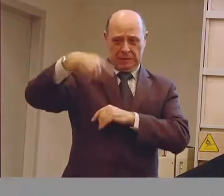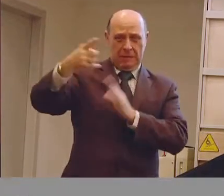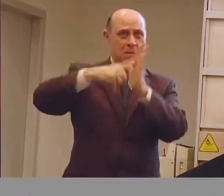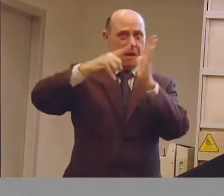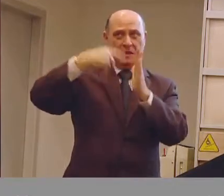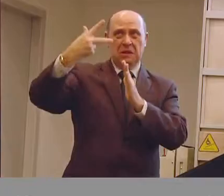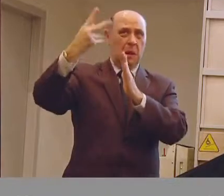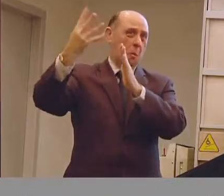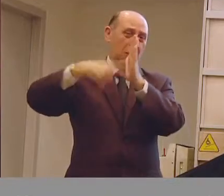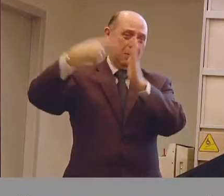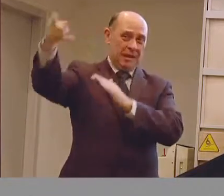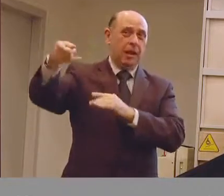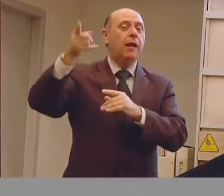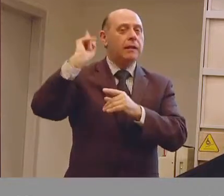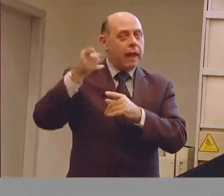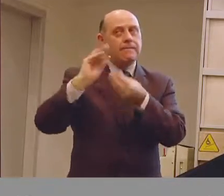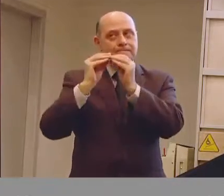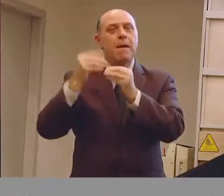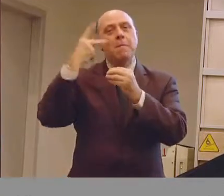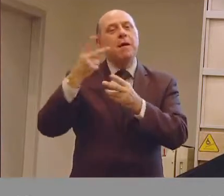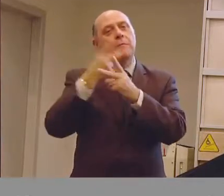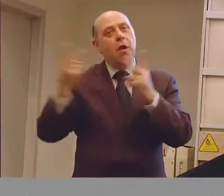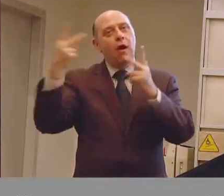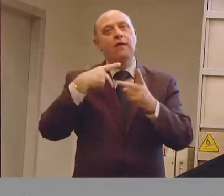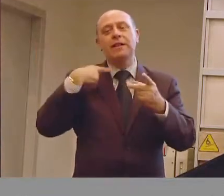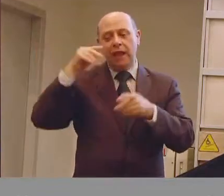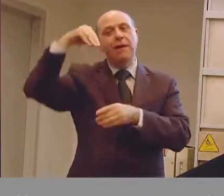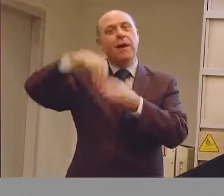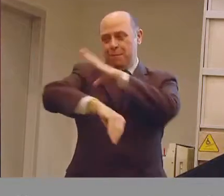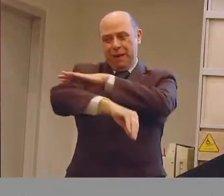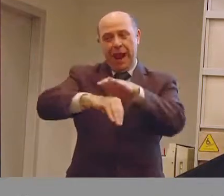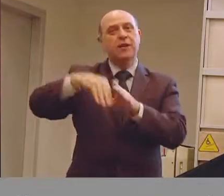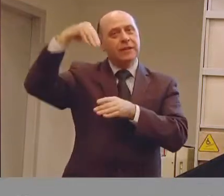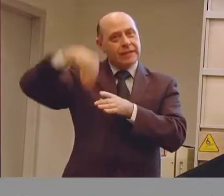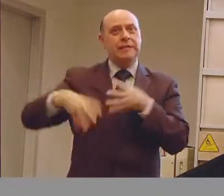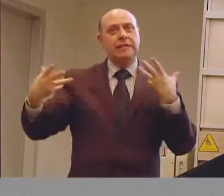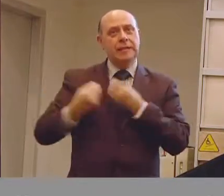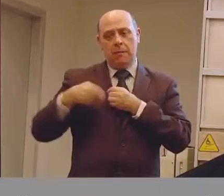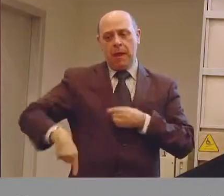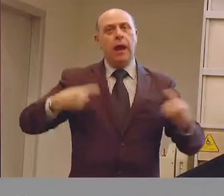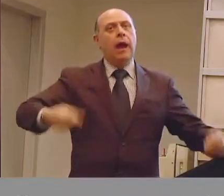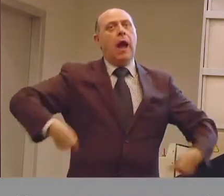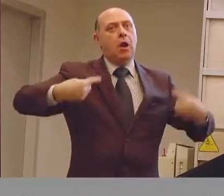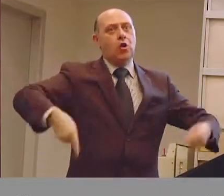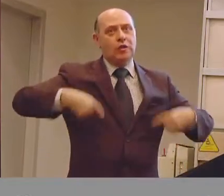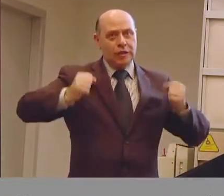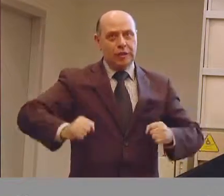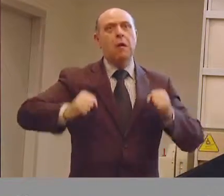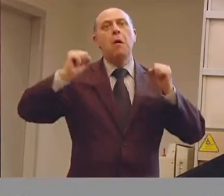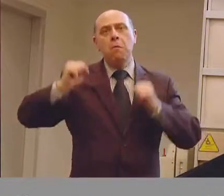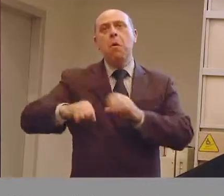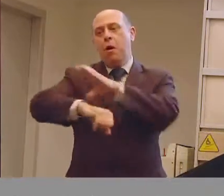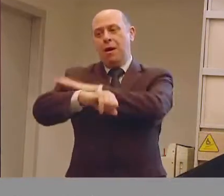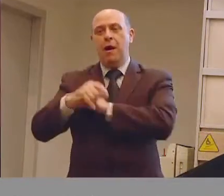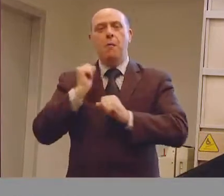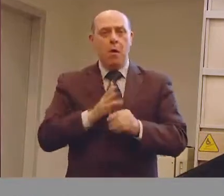con l'idea di compattare questo braccio all'interno di una carrozzina in maniera tale che possa agevolmente passare anche attraverso